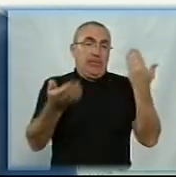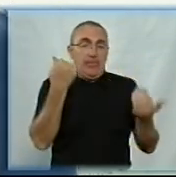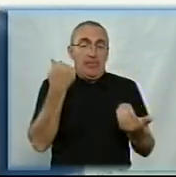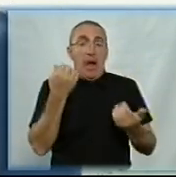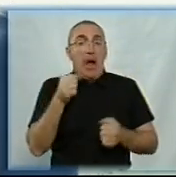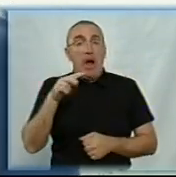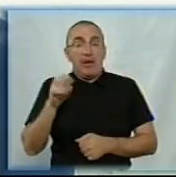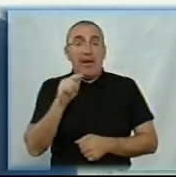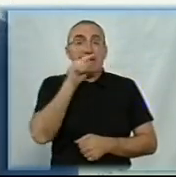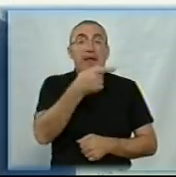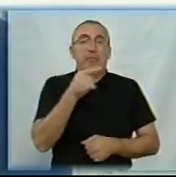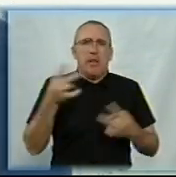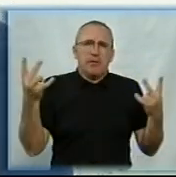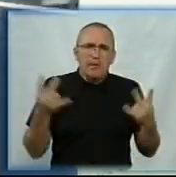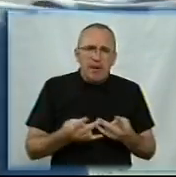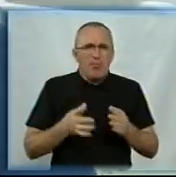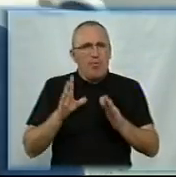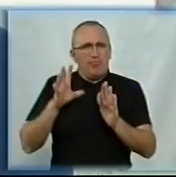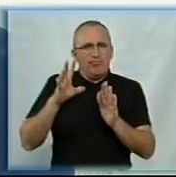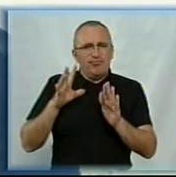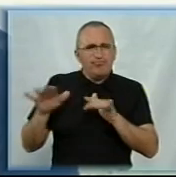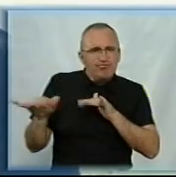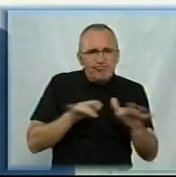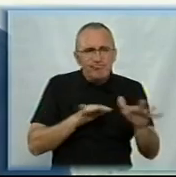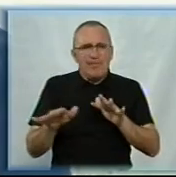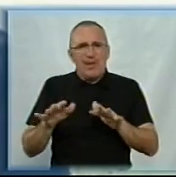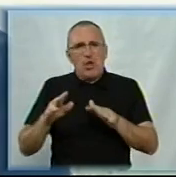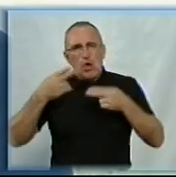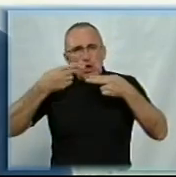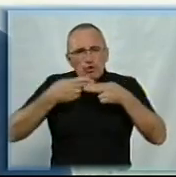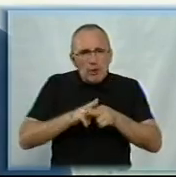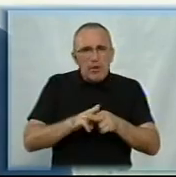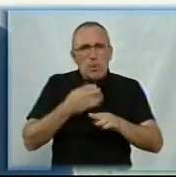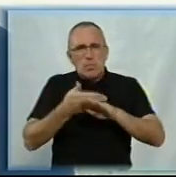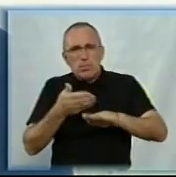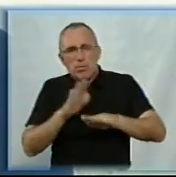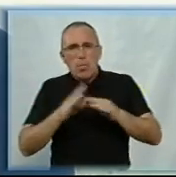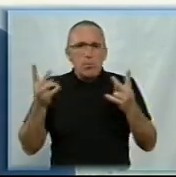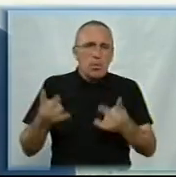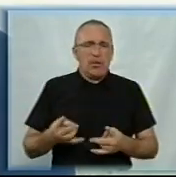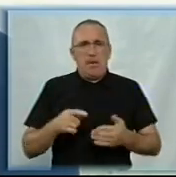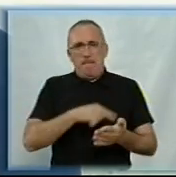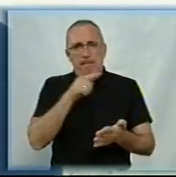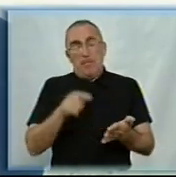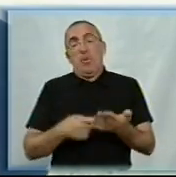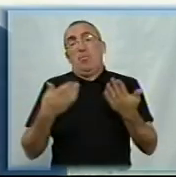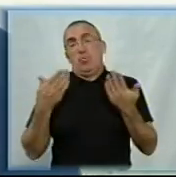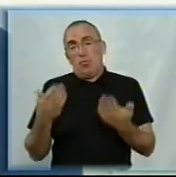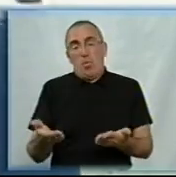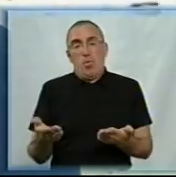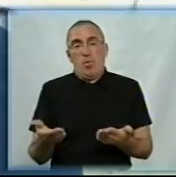там, де треба залучати якісь інженерні потреби нашого міста, то